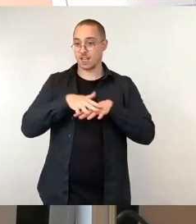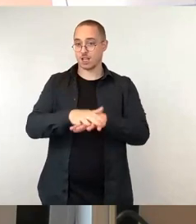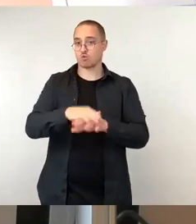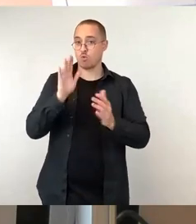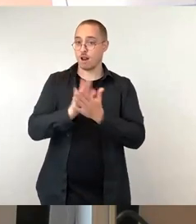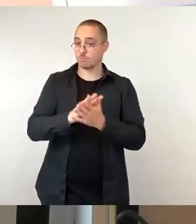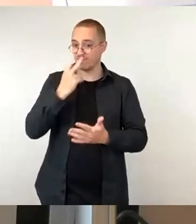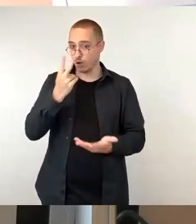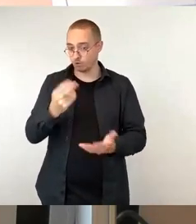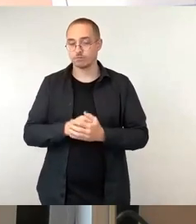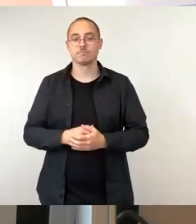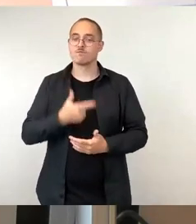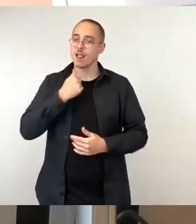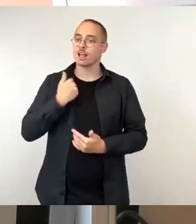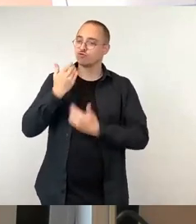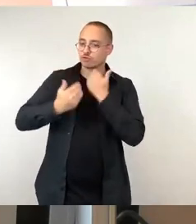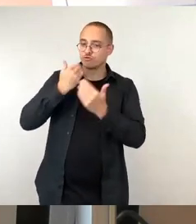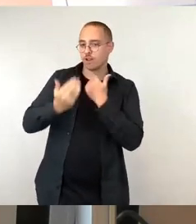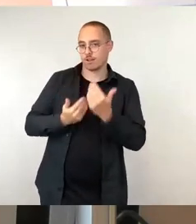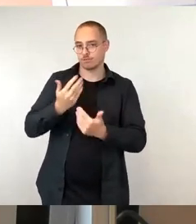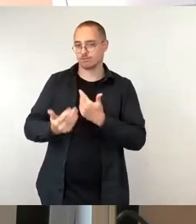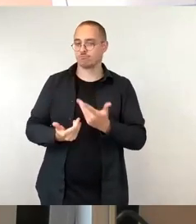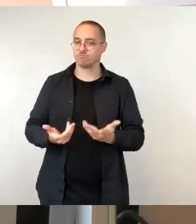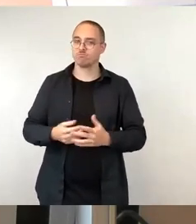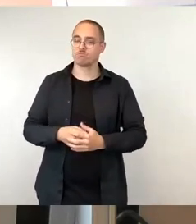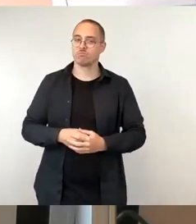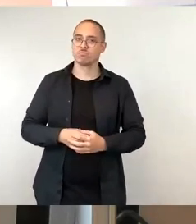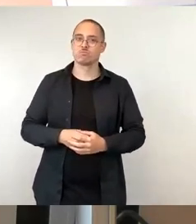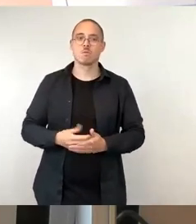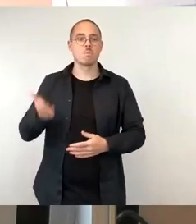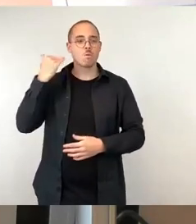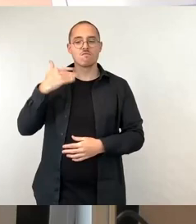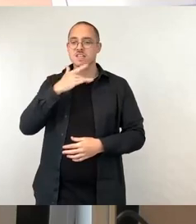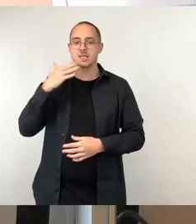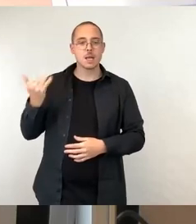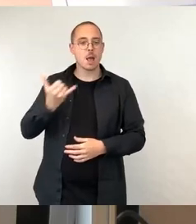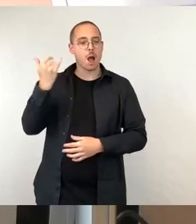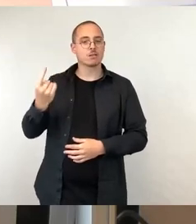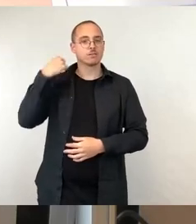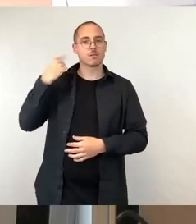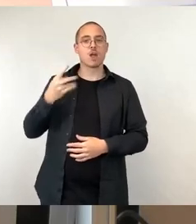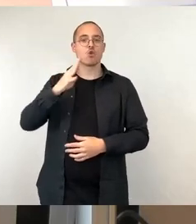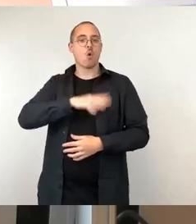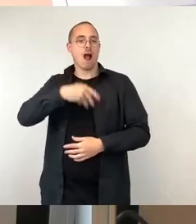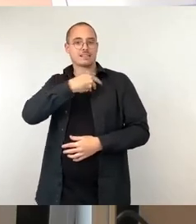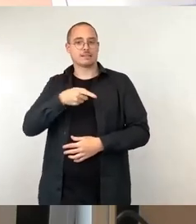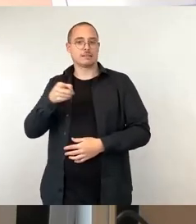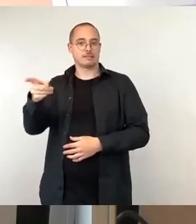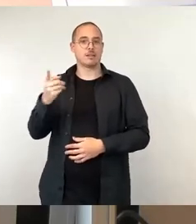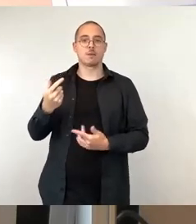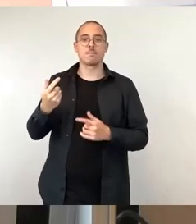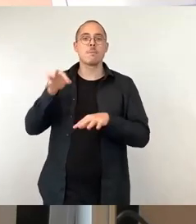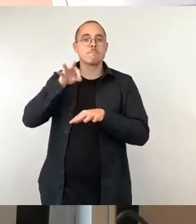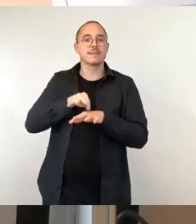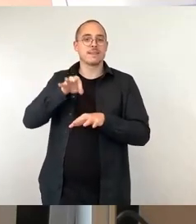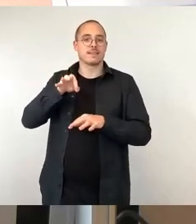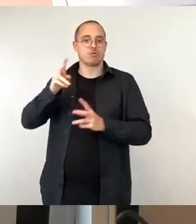Eine Geschichte, die mir vor vielen Jahren ein kroatischer Bienenzüchter erzählte. Lange Zeit seines Lebens hat er als Deutschlehrer gearbeitet und